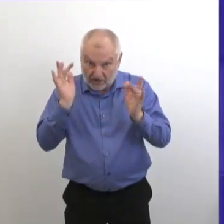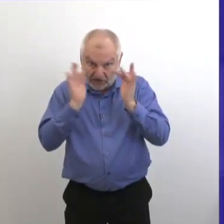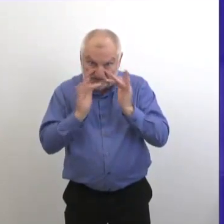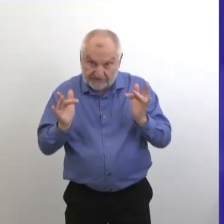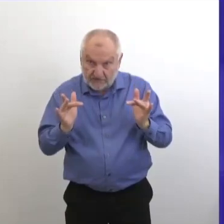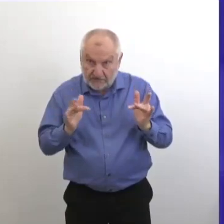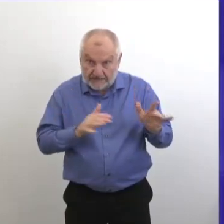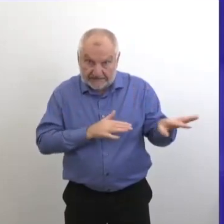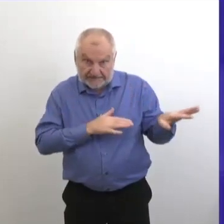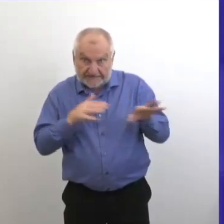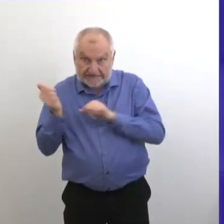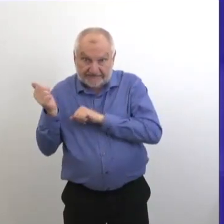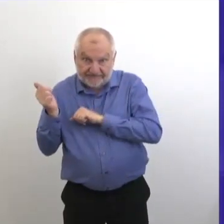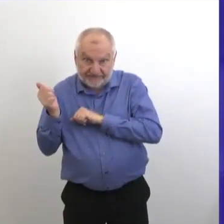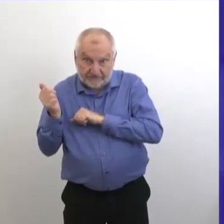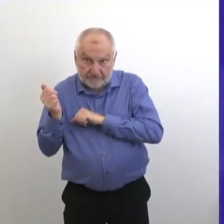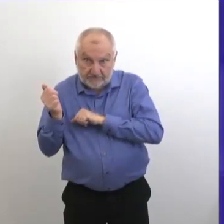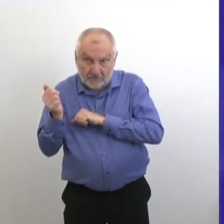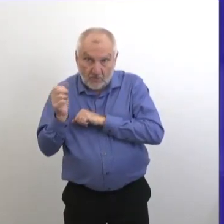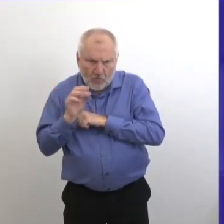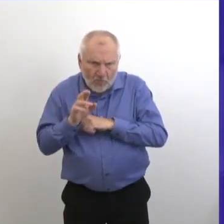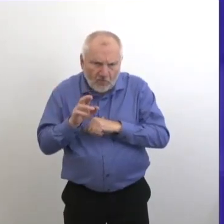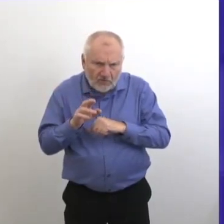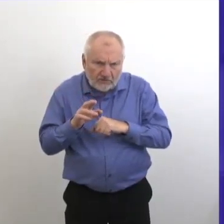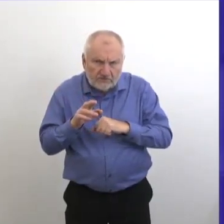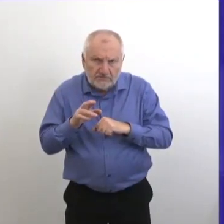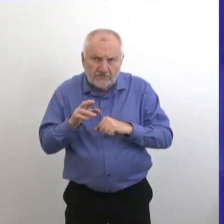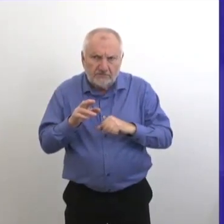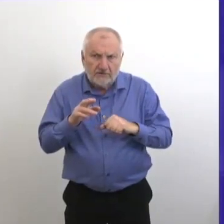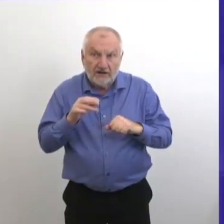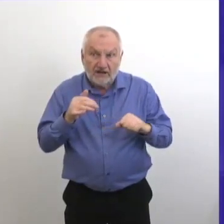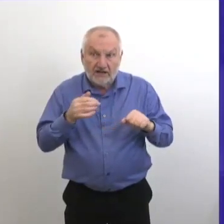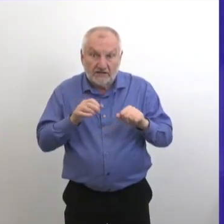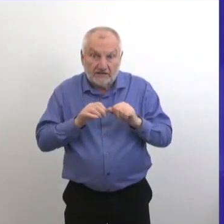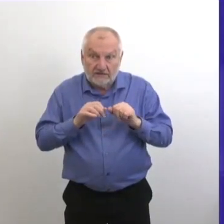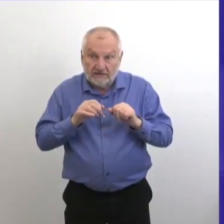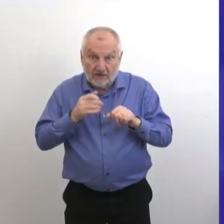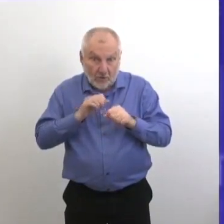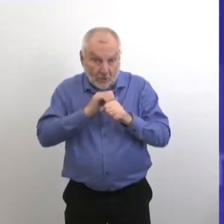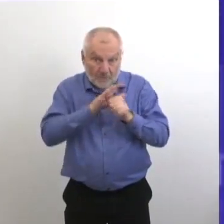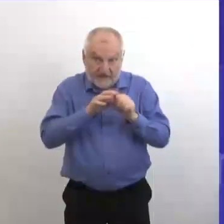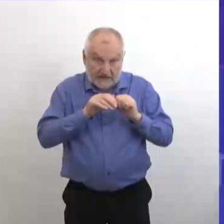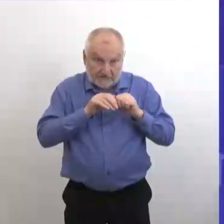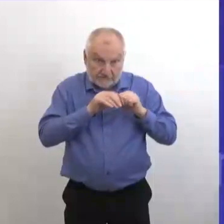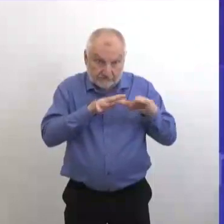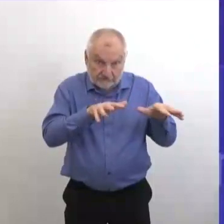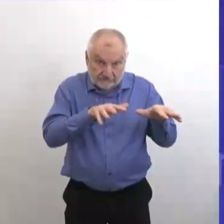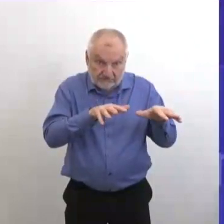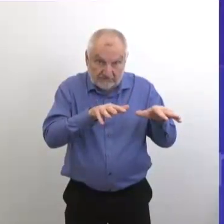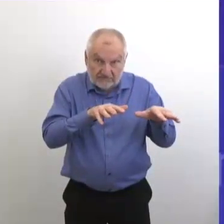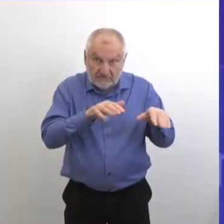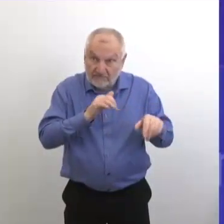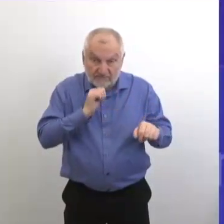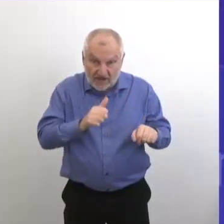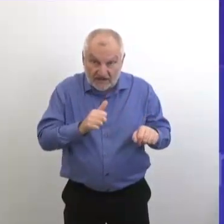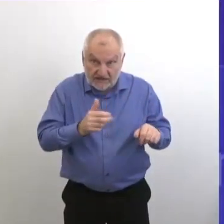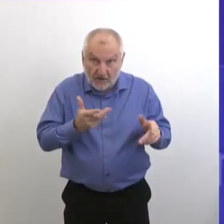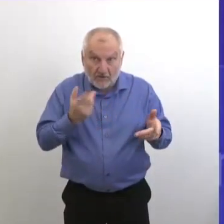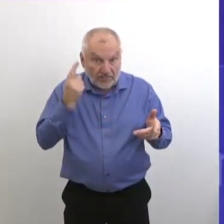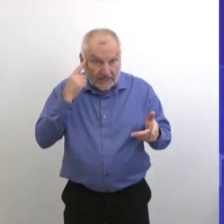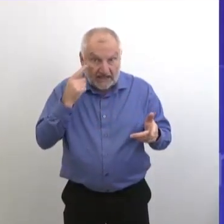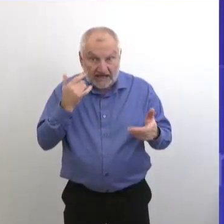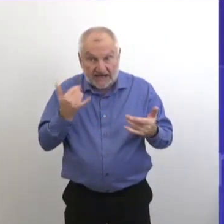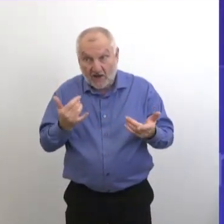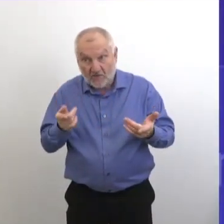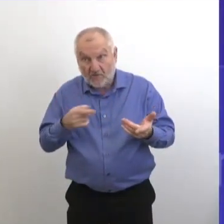'hôpital ou alors que ce sont des gens qui sont encore à l'hôpital, mais qui ne sont pas dans la période infectieuse, donc on ne les compte pas? Alors, je crois que c'est